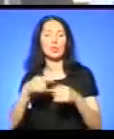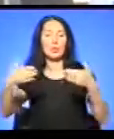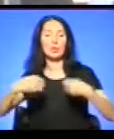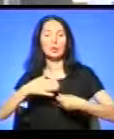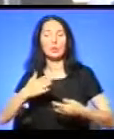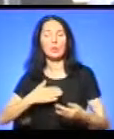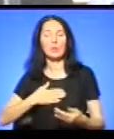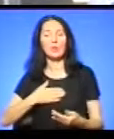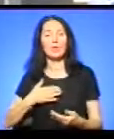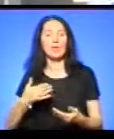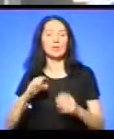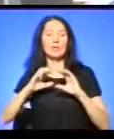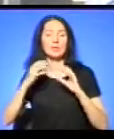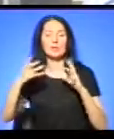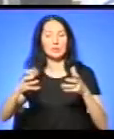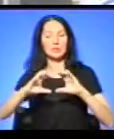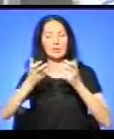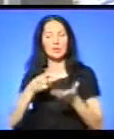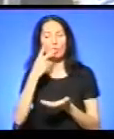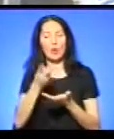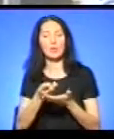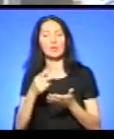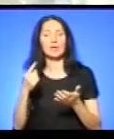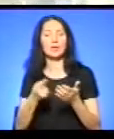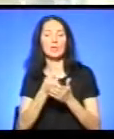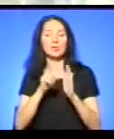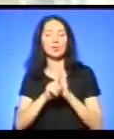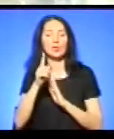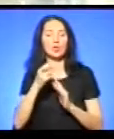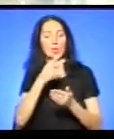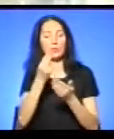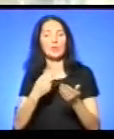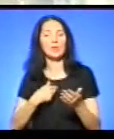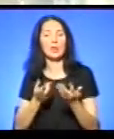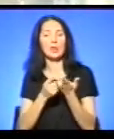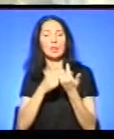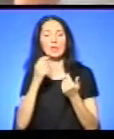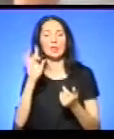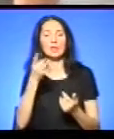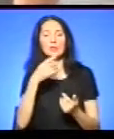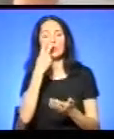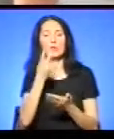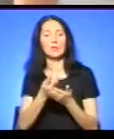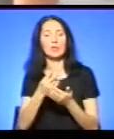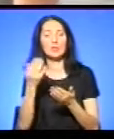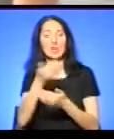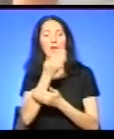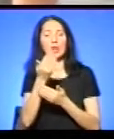намалювати я кілька разів передивлялася тінь забутих предків, щоб знайти ту наречену, яку намалювати.